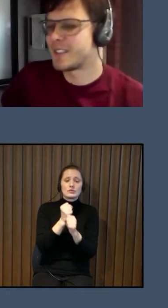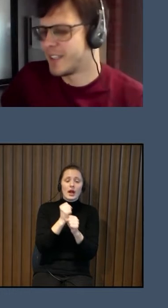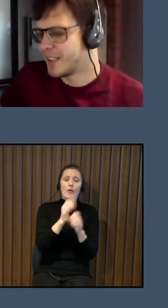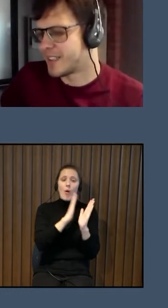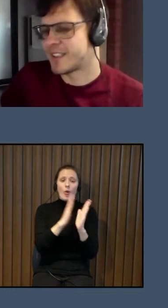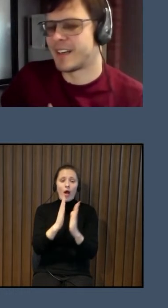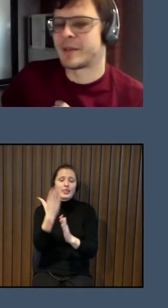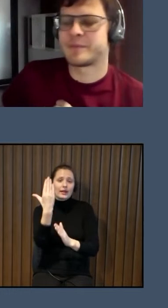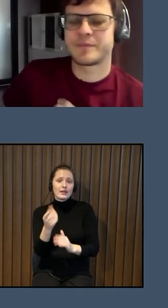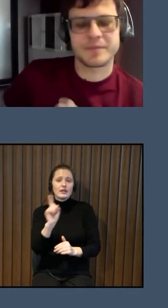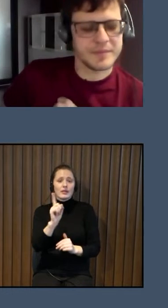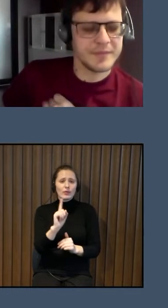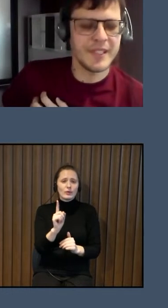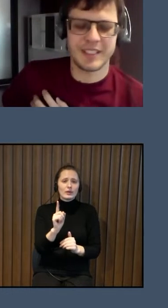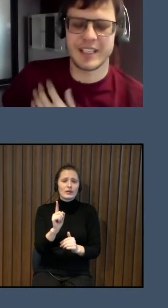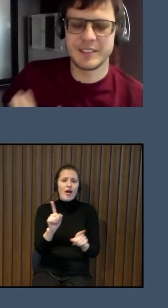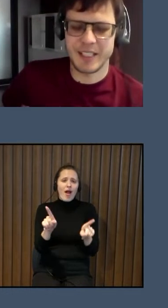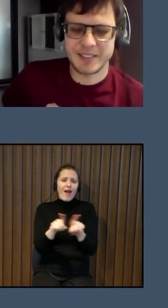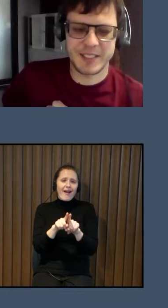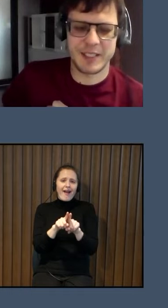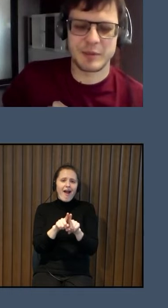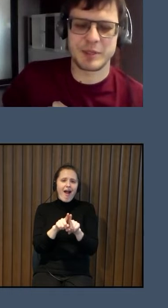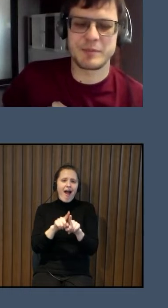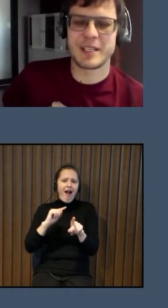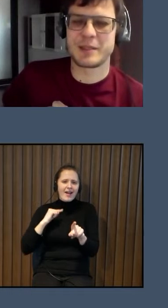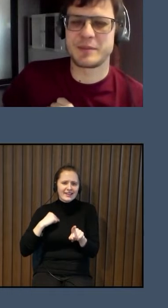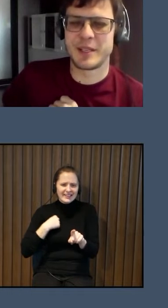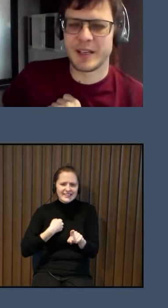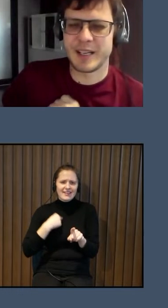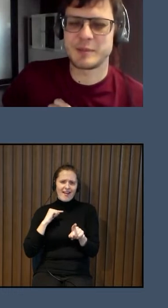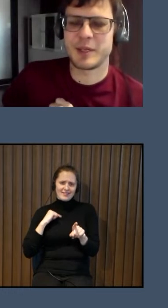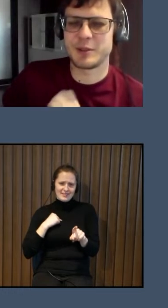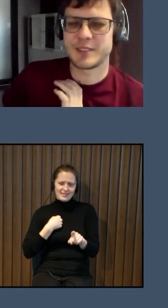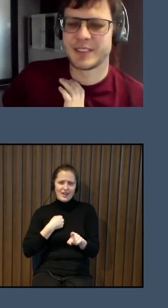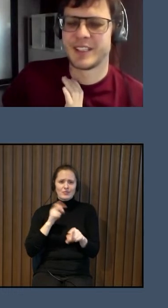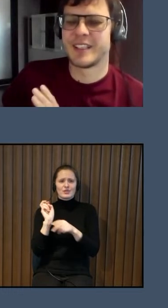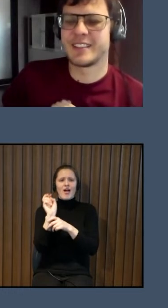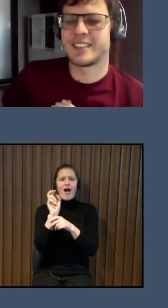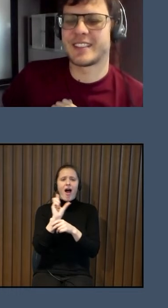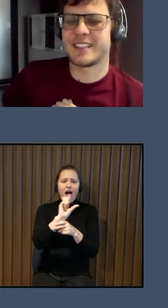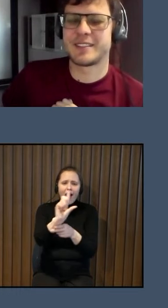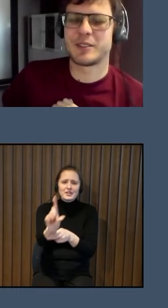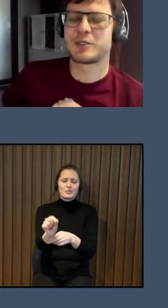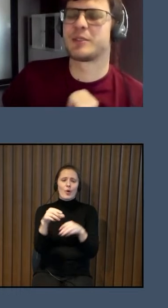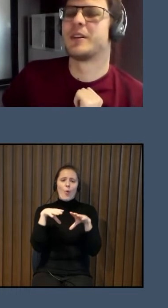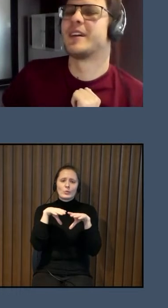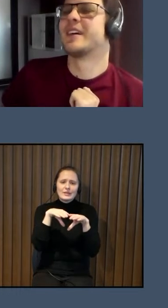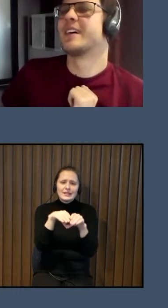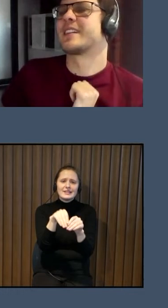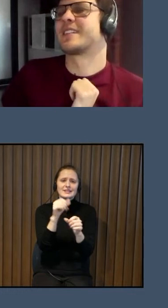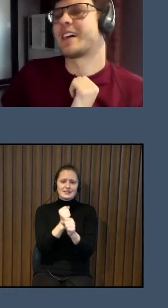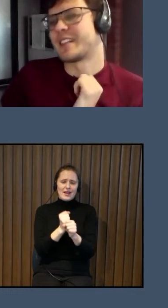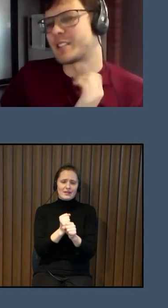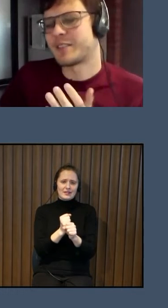tev ir tāds tā kā izaicinājums apmēram, aizbraukt, izdarīt visu.